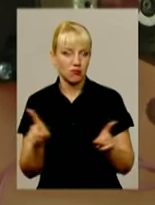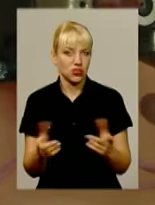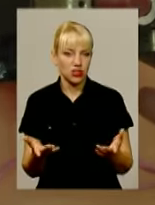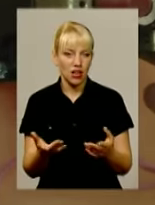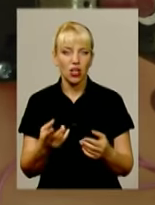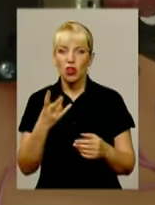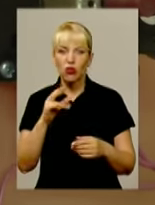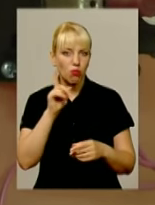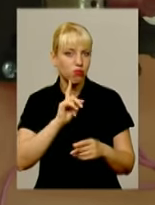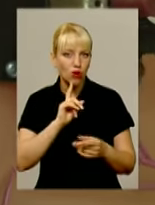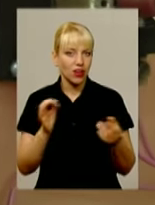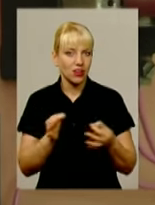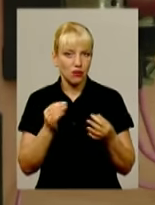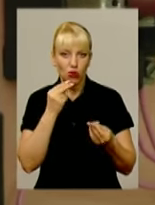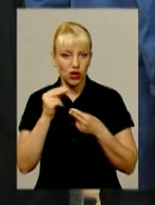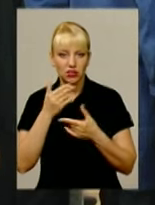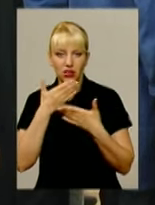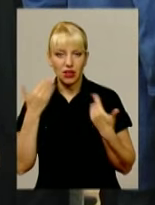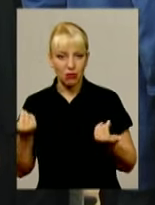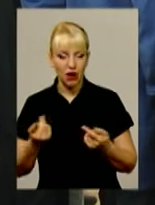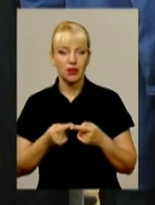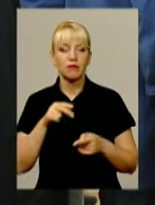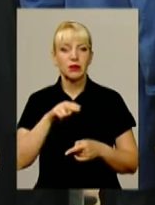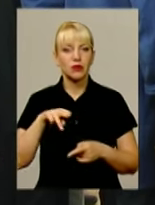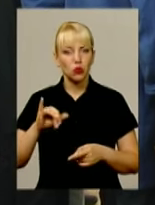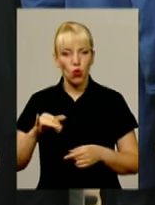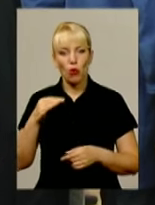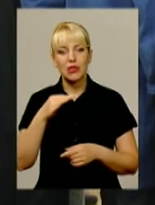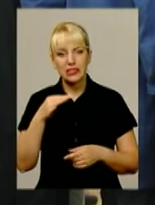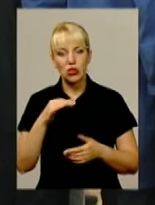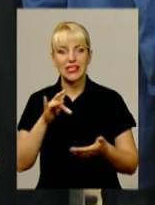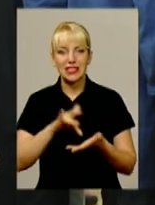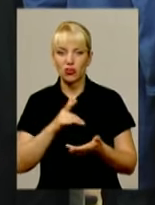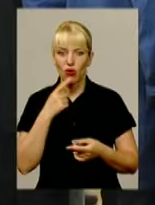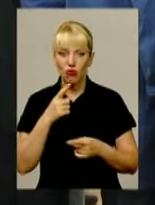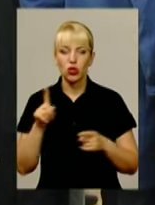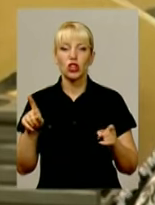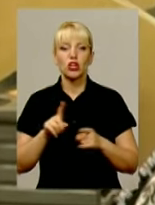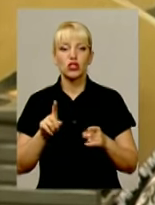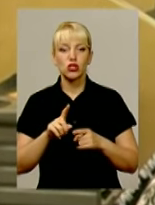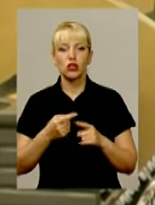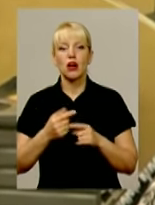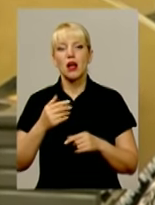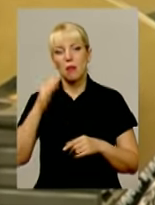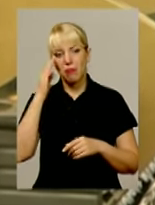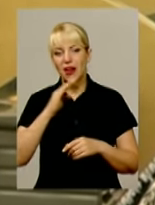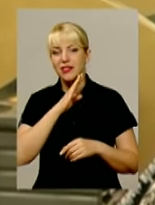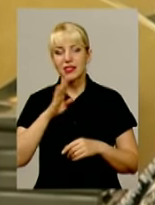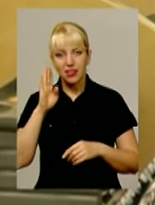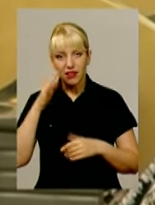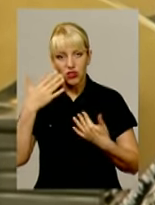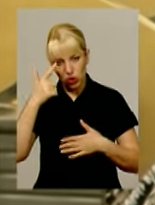місця не зрушив. Хоча у професійно-технічних навчальних закладах обласного центру кажуть, до школярів та їхніх батьків потроху приходить